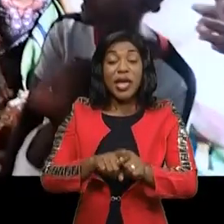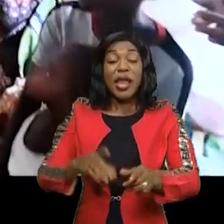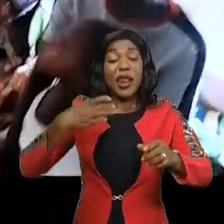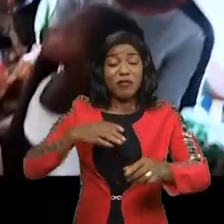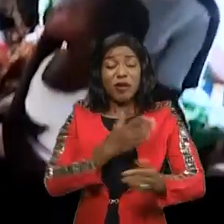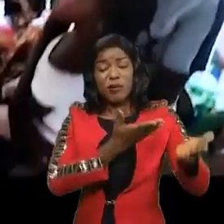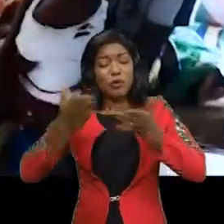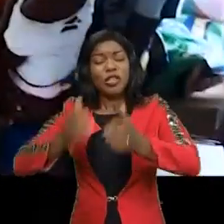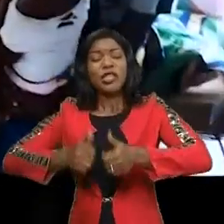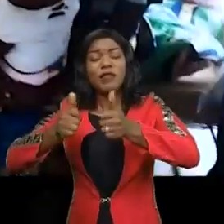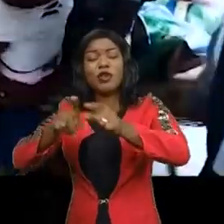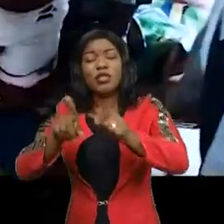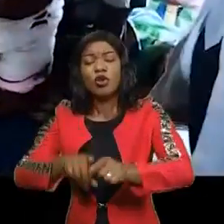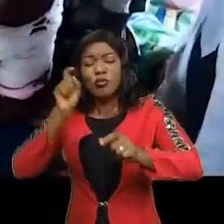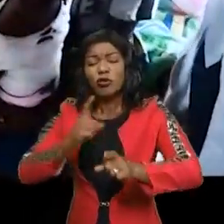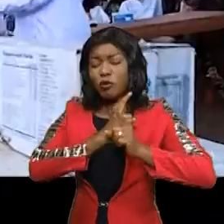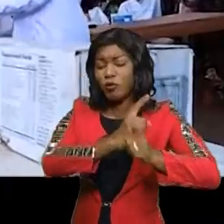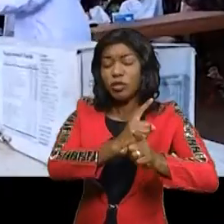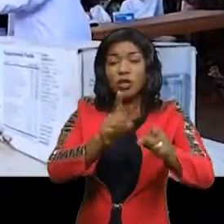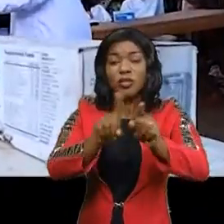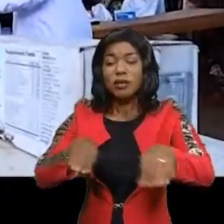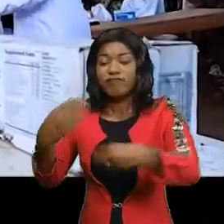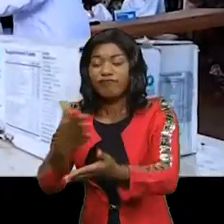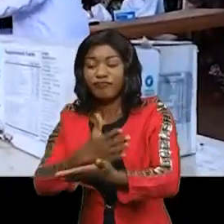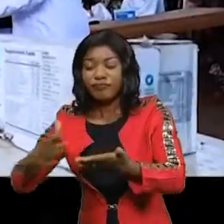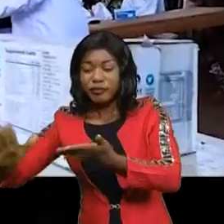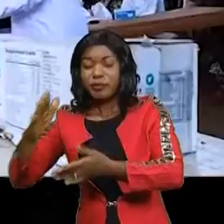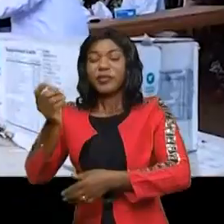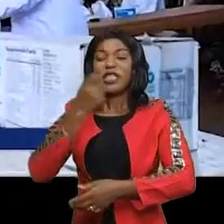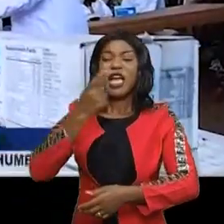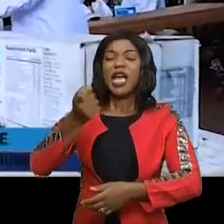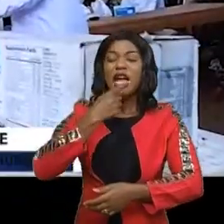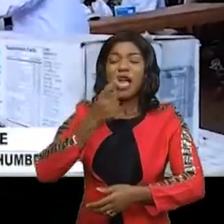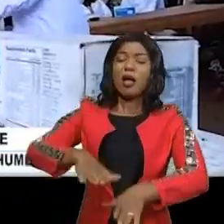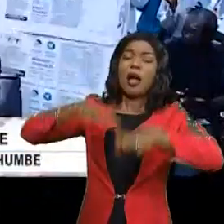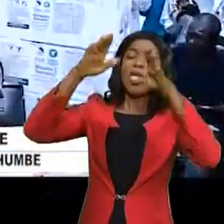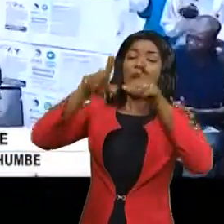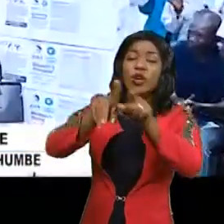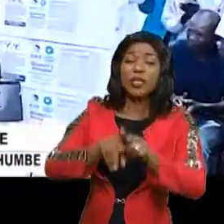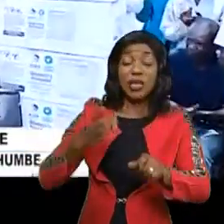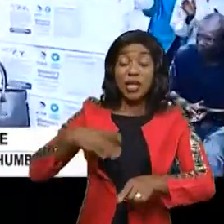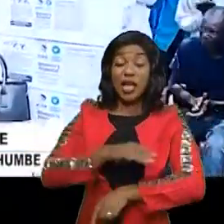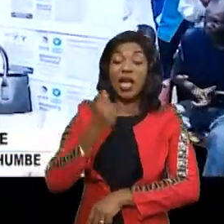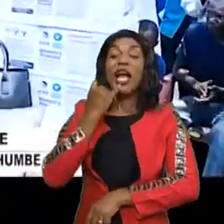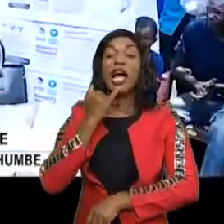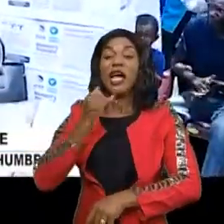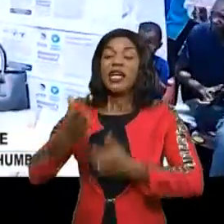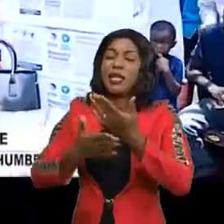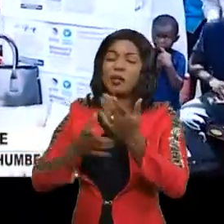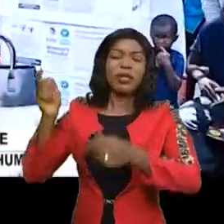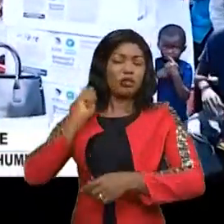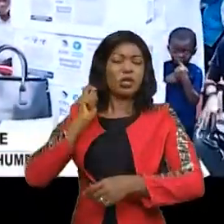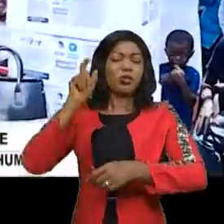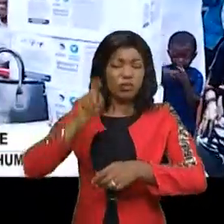être préservée de tout danger. Après avoir émis un lot important de produits pharmaceutiques, la maman de Gungu a recommandé aux médecins de veiller